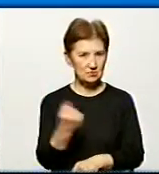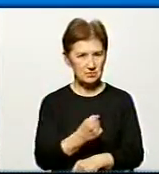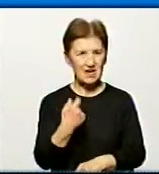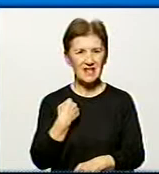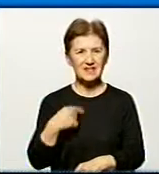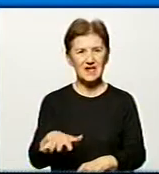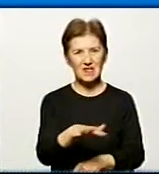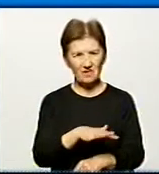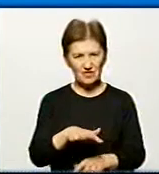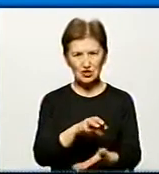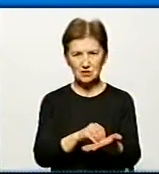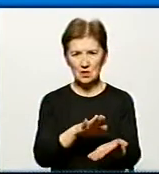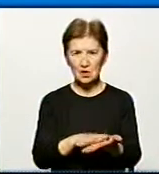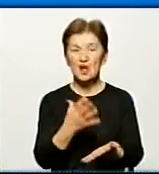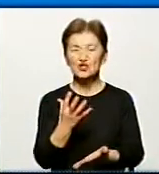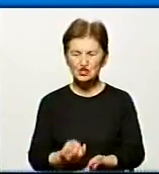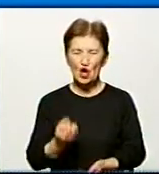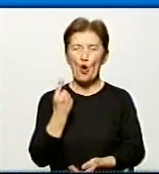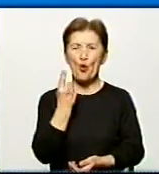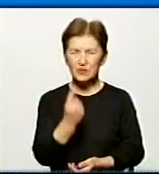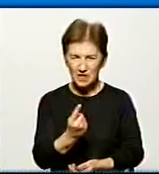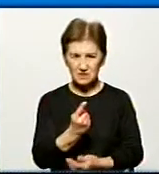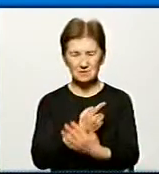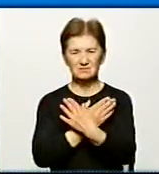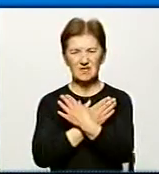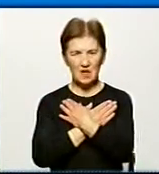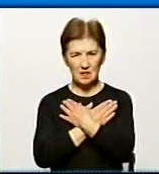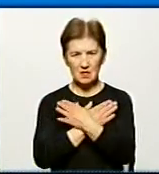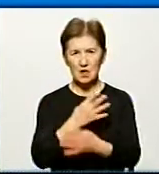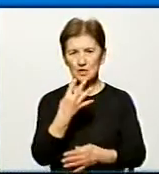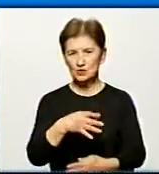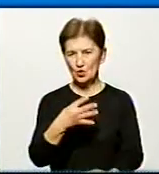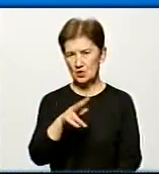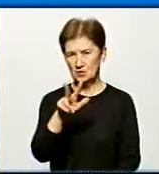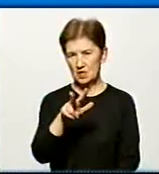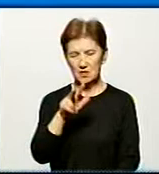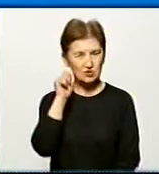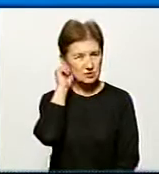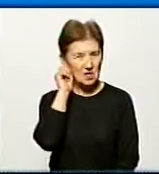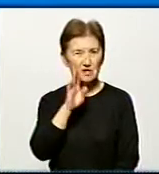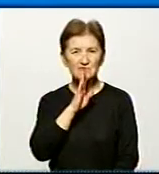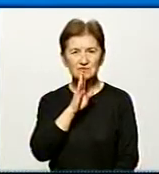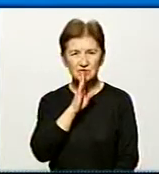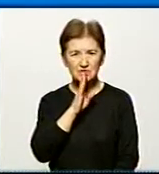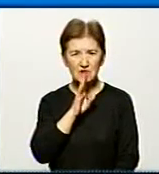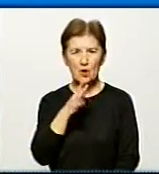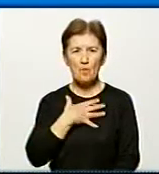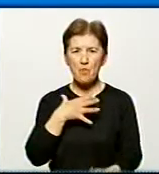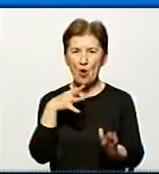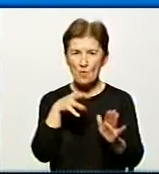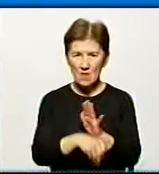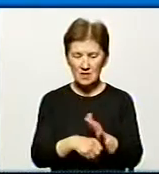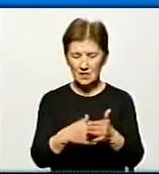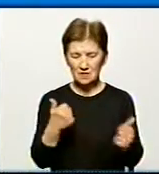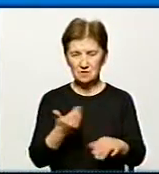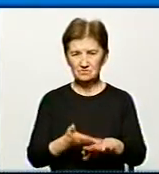Кіровоградщині зареєстровано ще один летальний випадок. 43-річна жінка з Новоукраїнського району померла через ускладнення